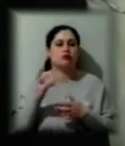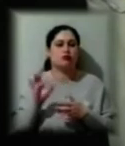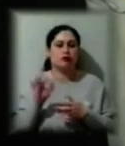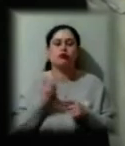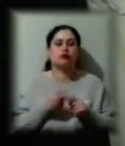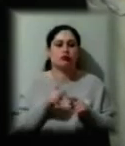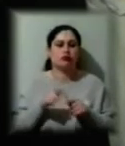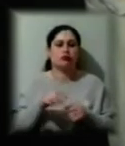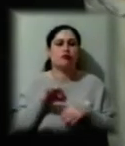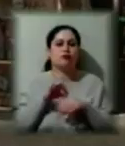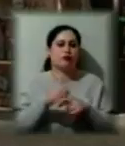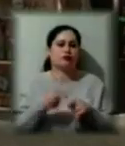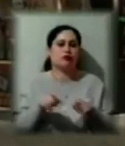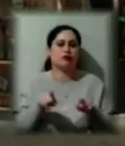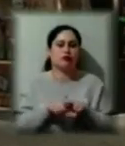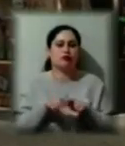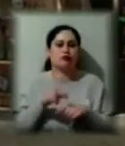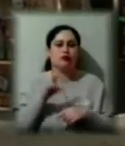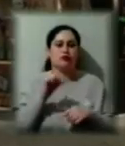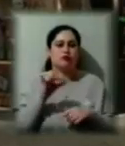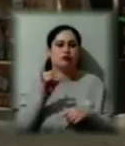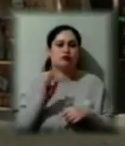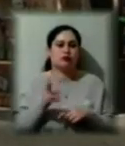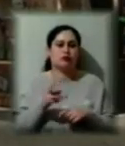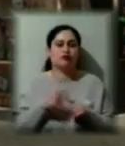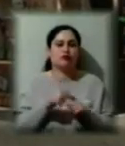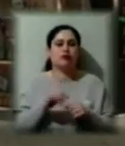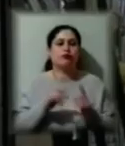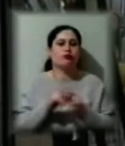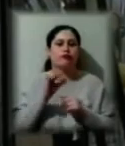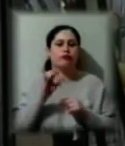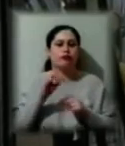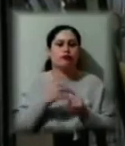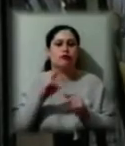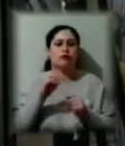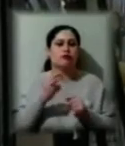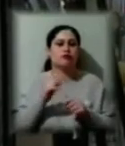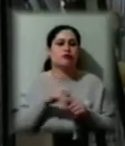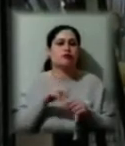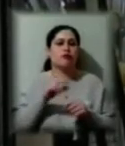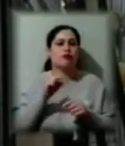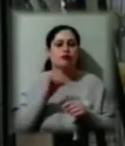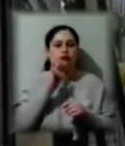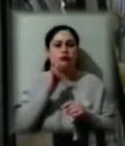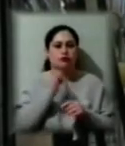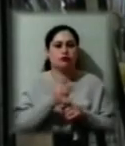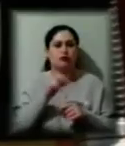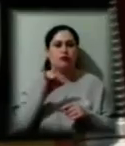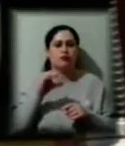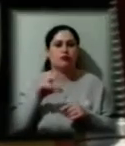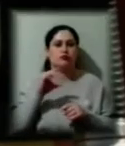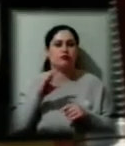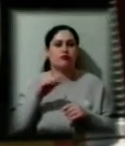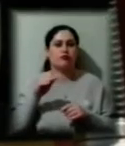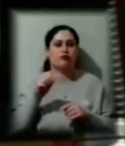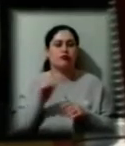такого наслідку. Від початку квітня національна мережа автозаправних комплексів БРСМ «Нафта» безплатно надають